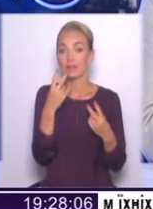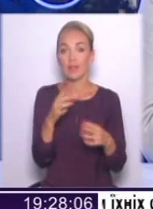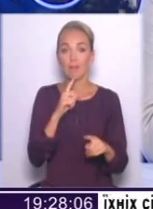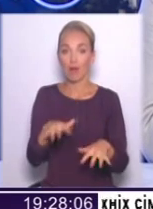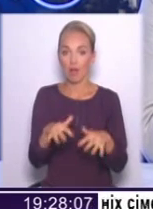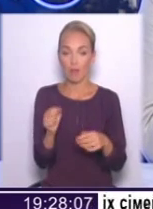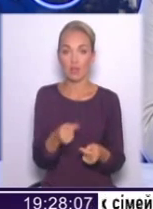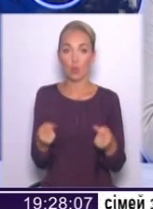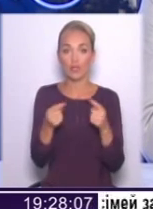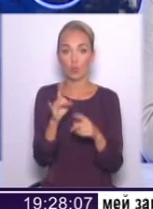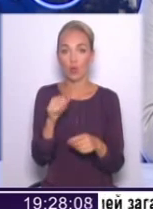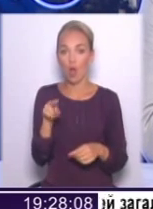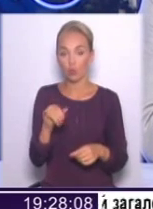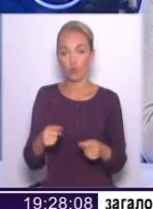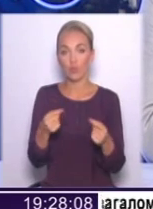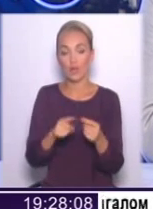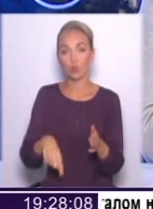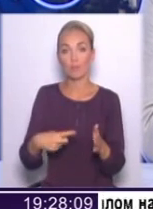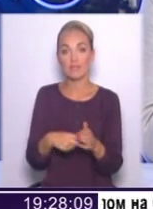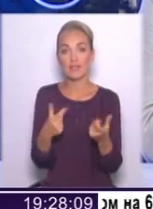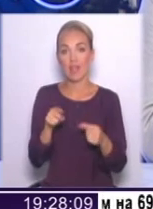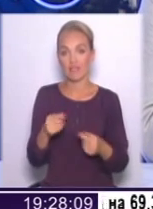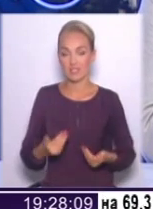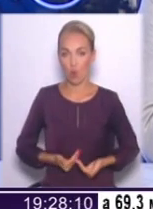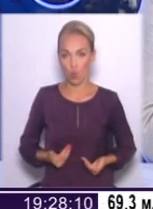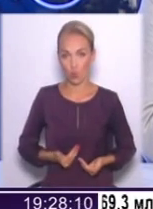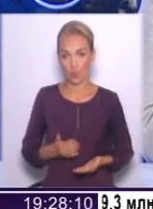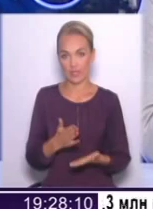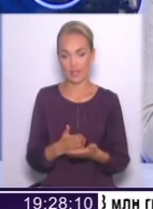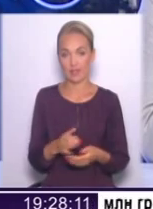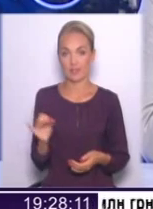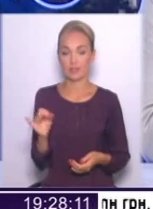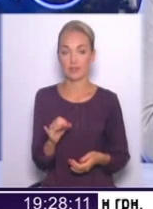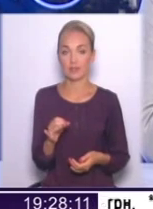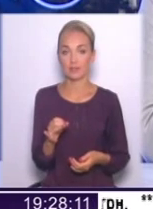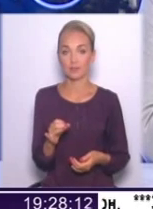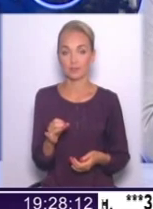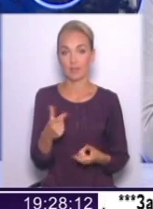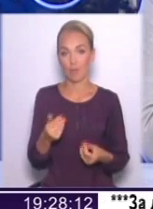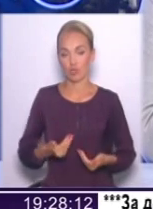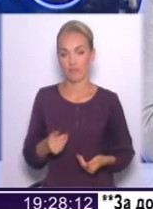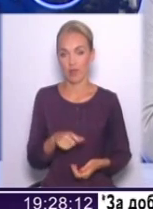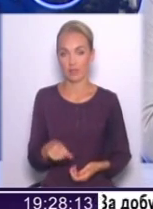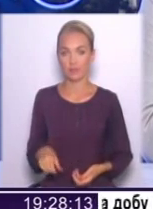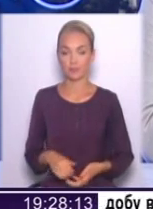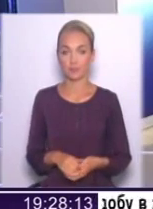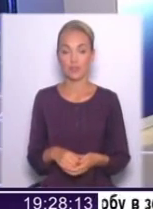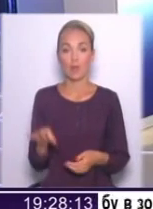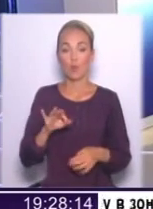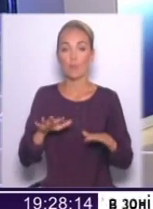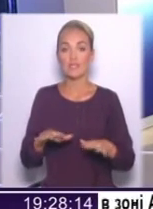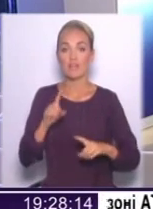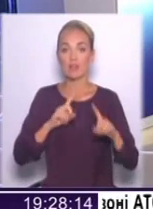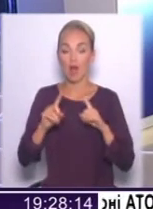конкретну раду в конкретному місті, де ви знаходитесь, де ви живете і де ви проживаєте. Про місцеві ради і про